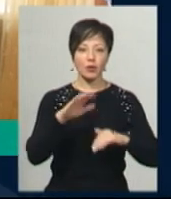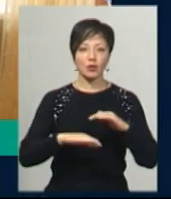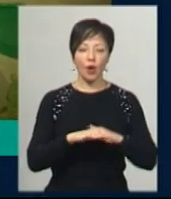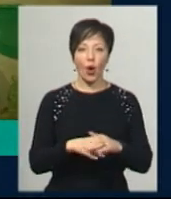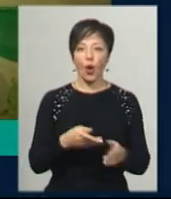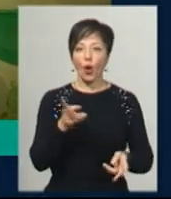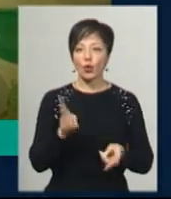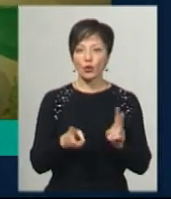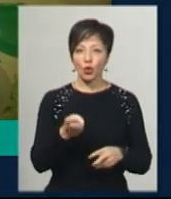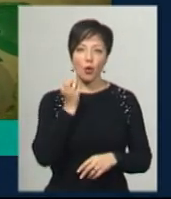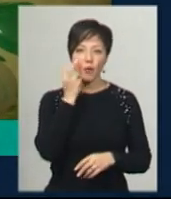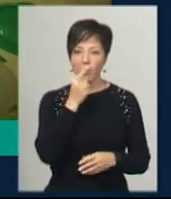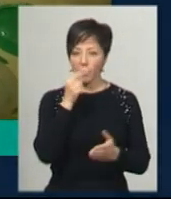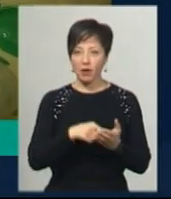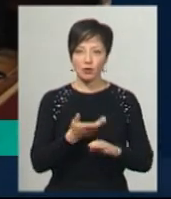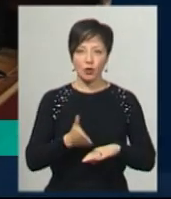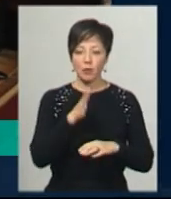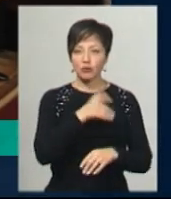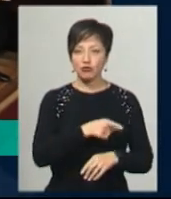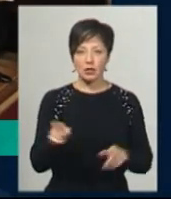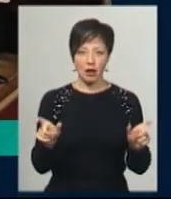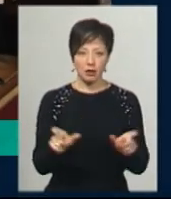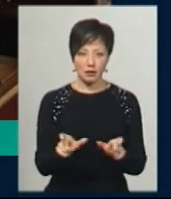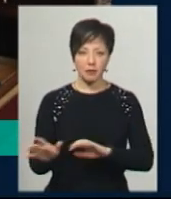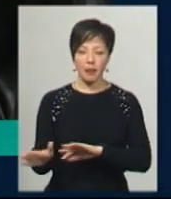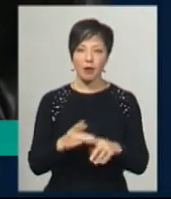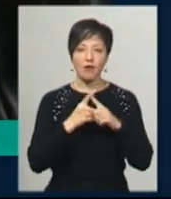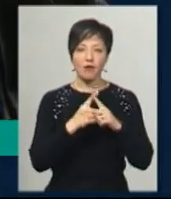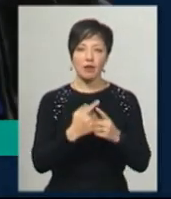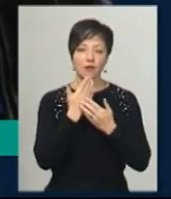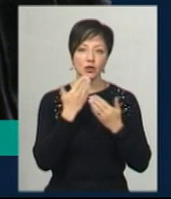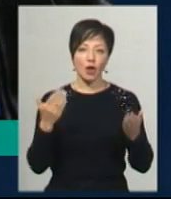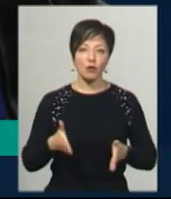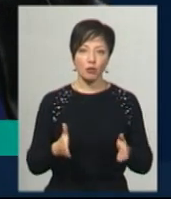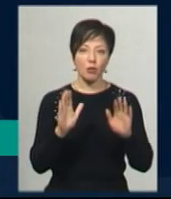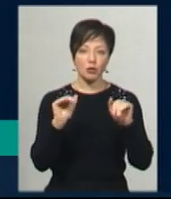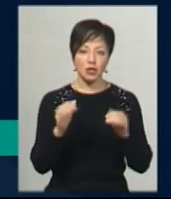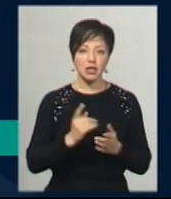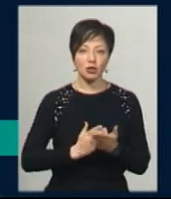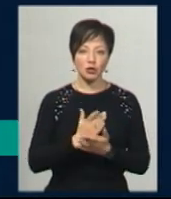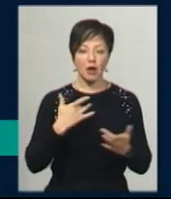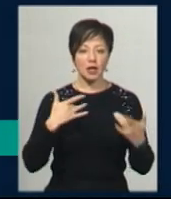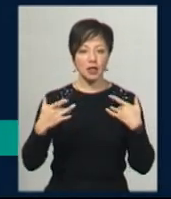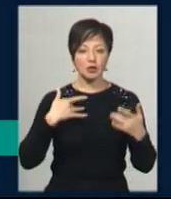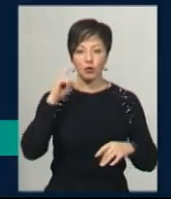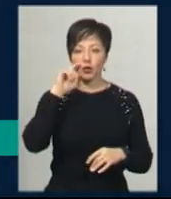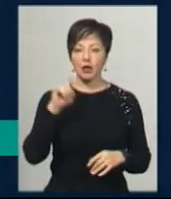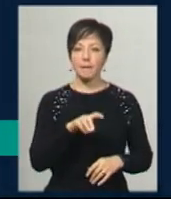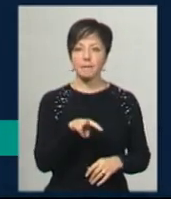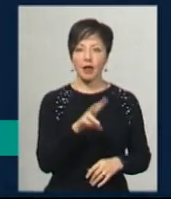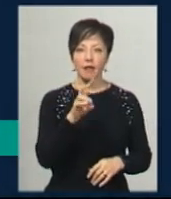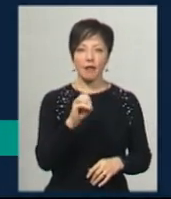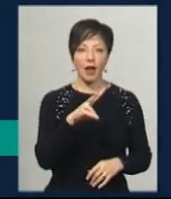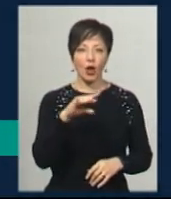обіди для тих, хто опинився у скруті під час карантину. Провели в останню путь. На Хмельниччині попрощались із заслуженим артистом України Миколою